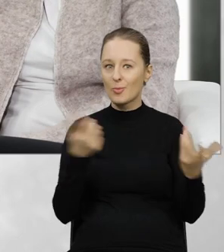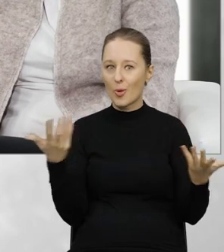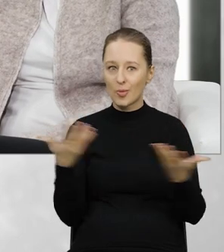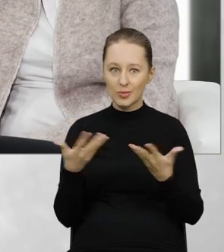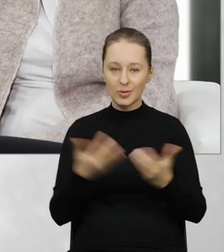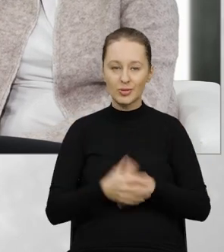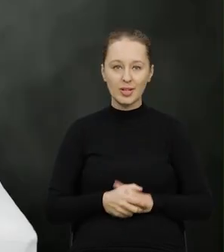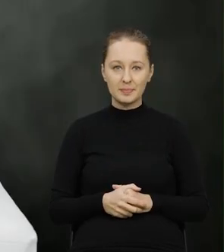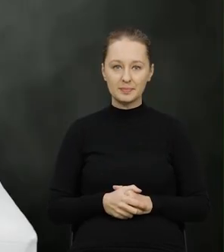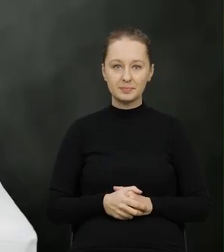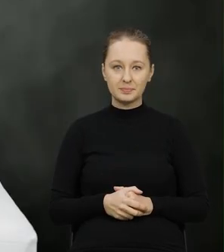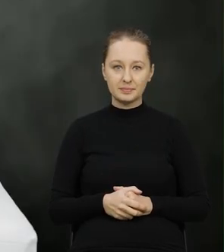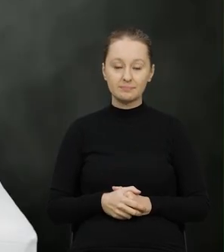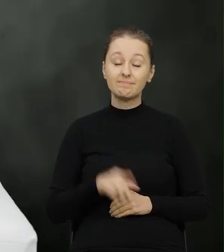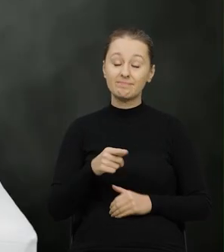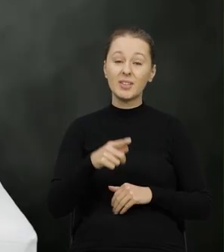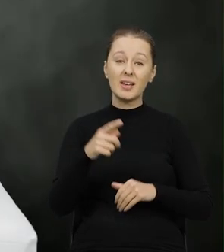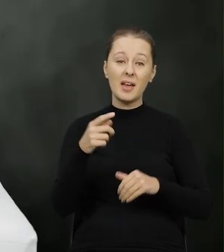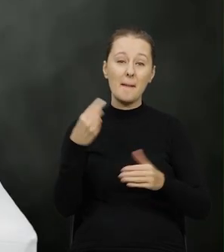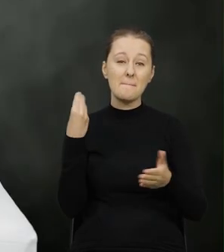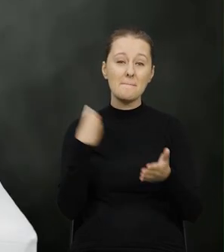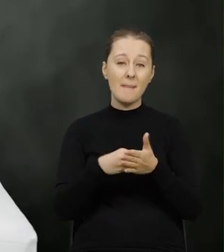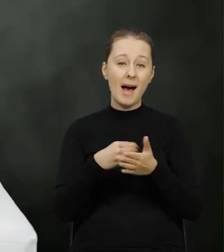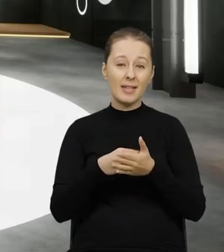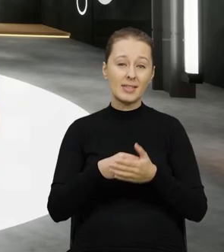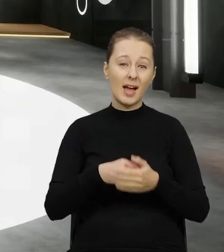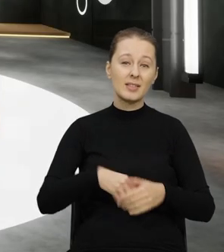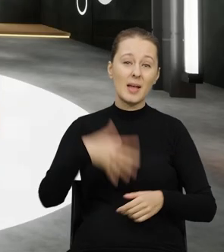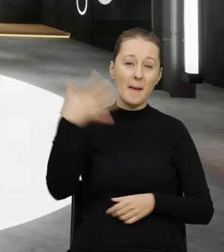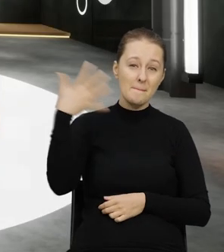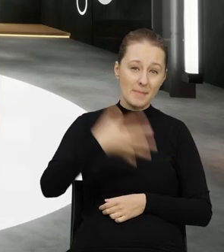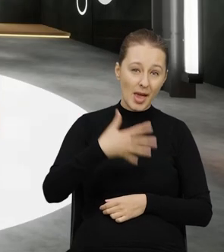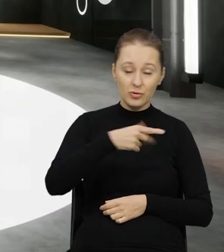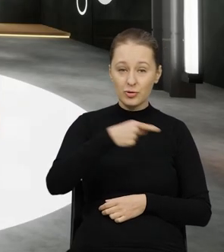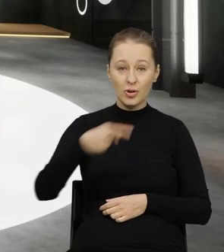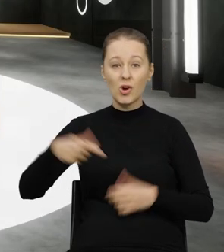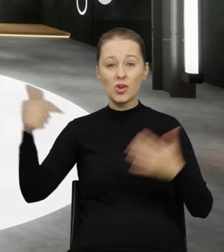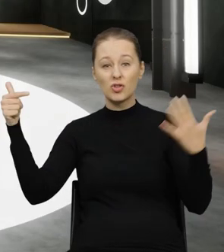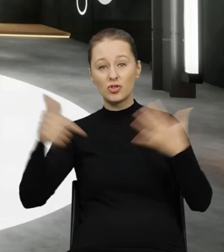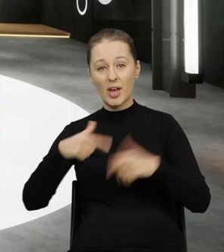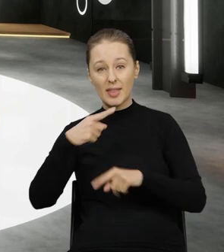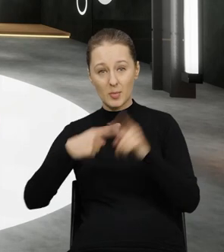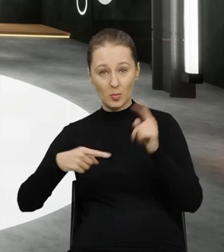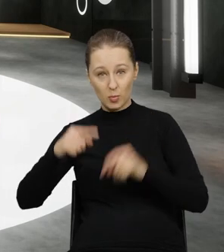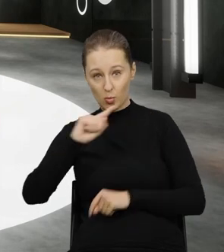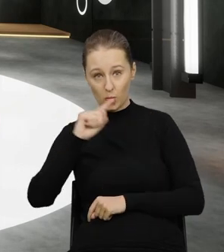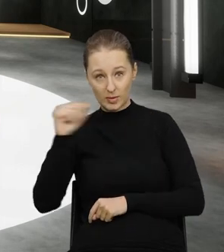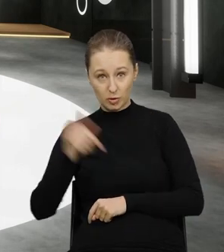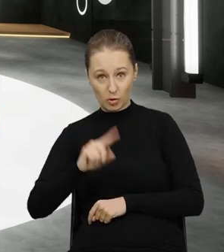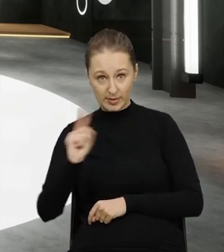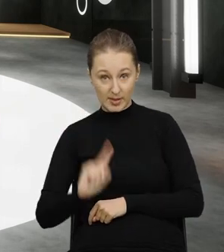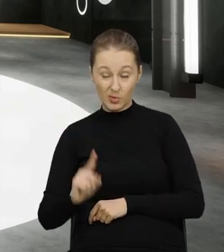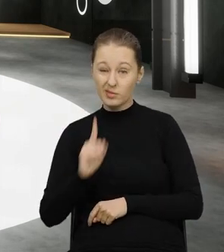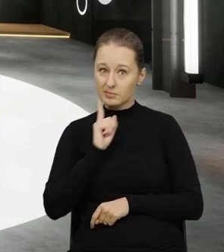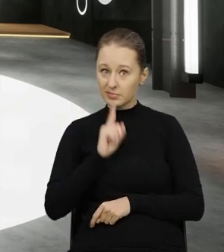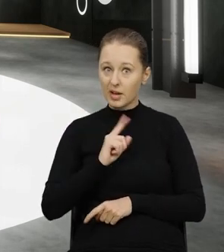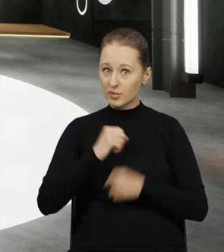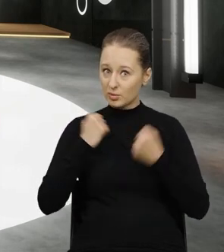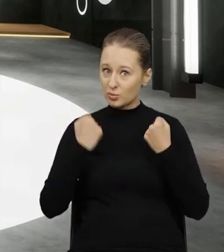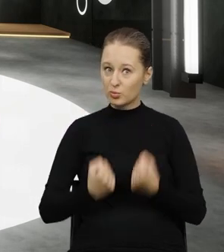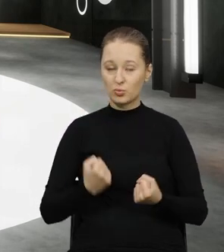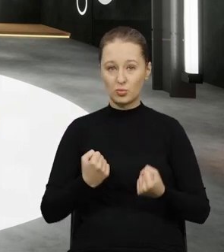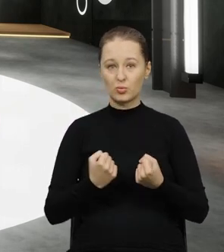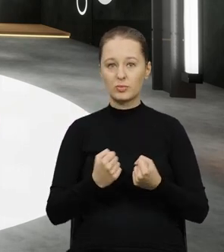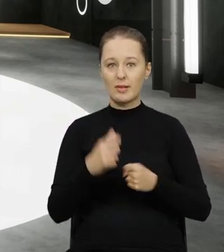transportu. I tu mówimy o mandacie w wysokości od 5 do 7,5 tysiąca złotych, więc są to dość dotkliwe kary